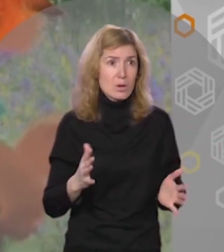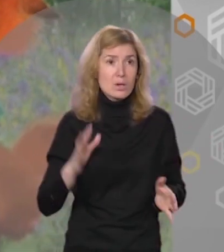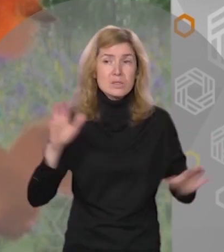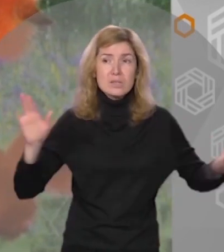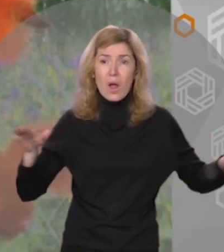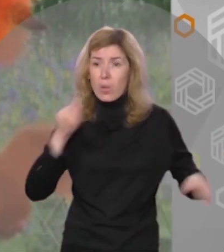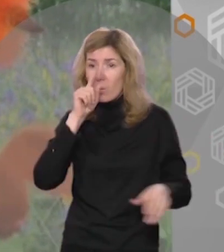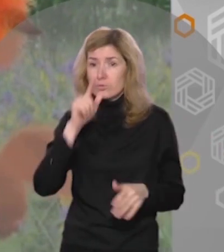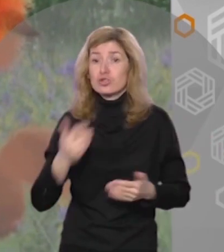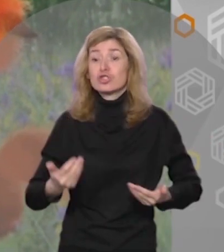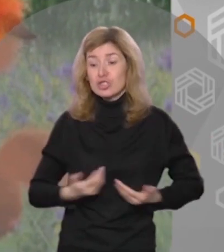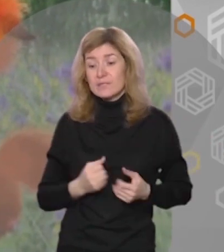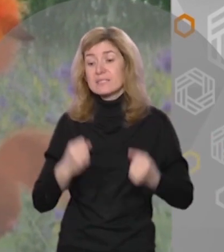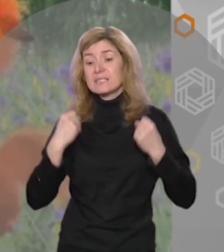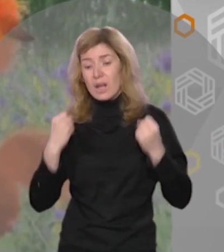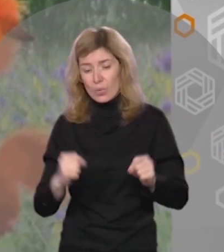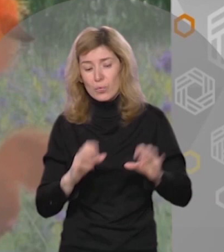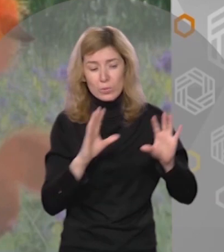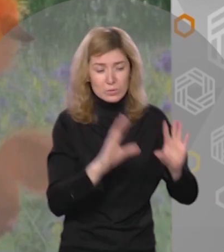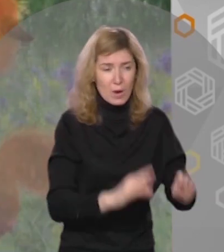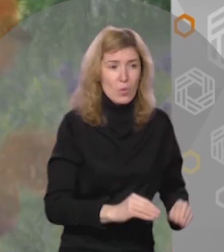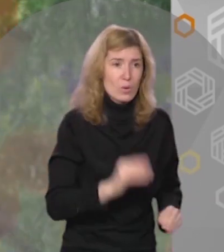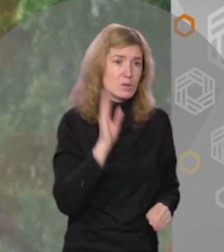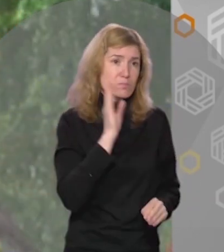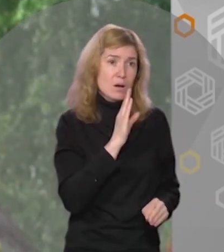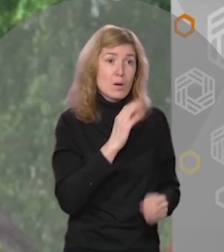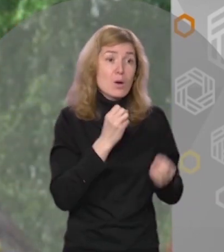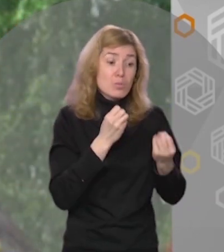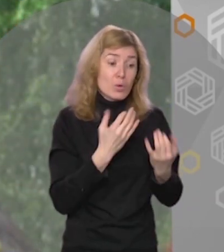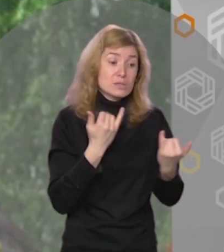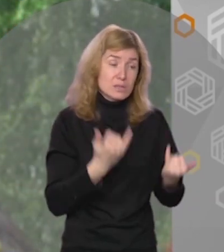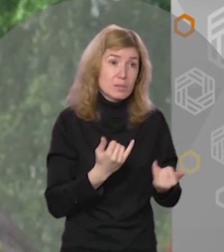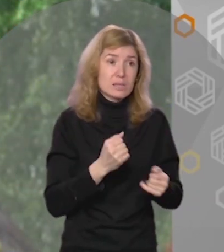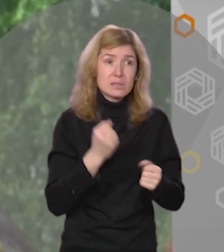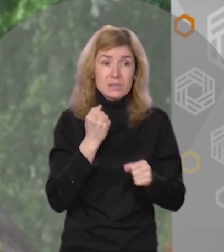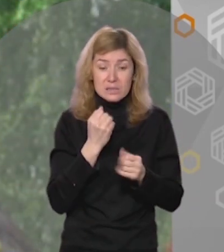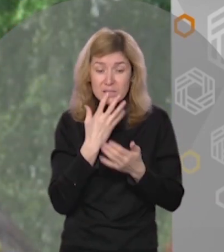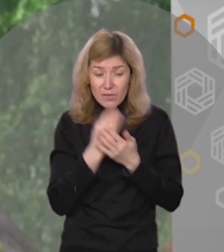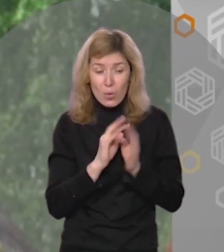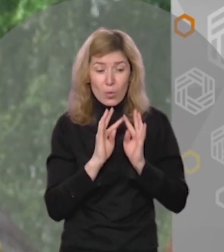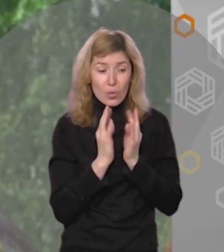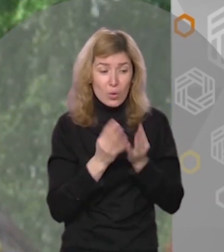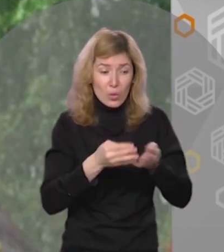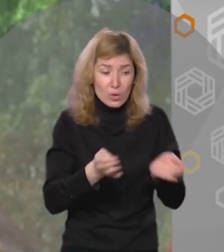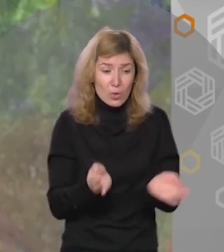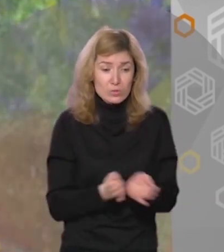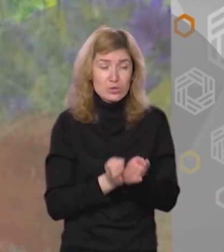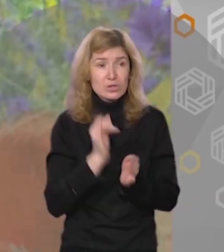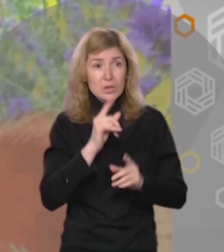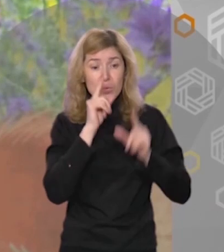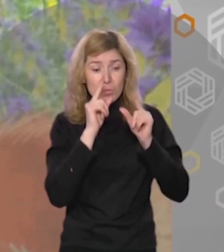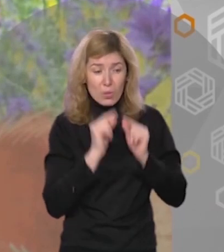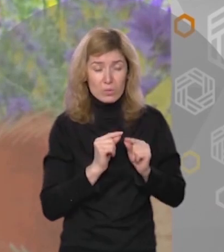Соловушка жив и здоров Успокоила рыжика мама Просто теперь свил он свое гнездышко И умолк